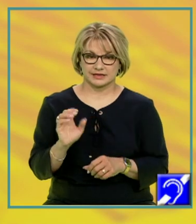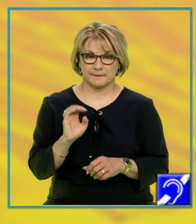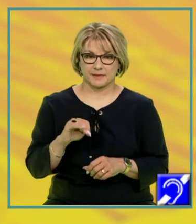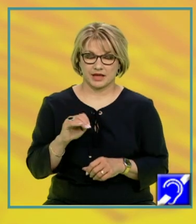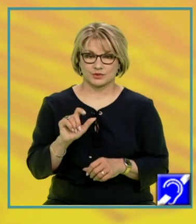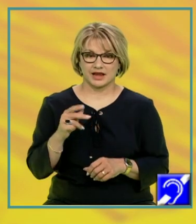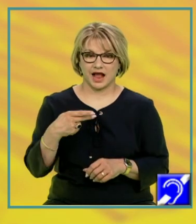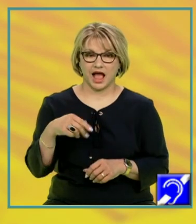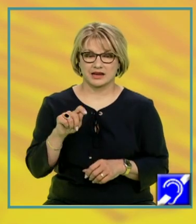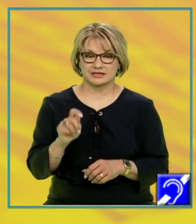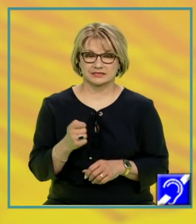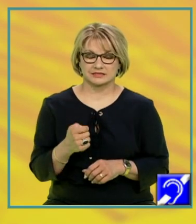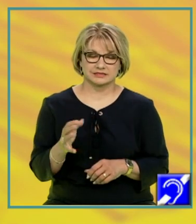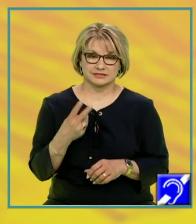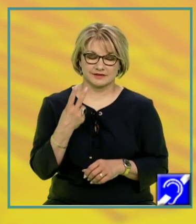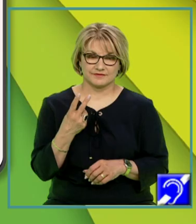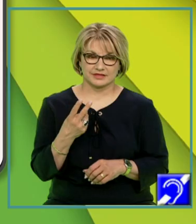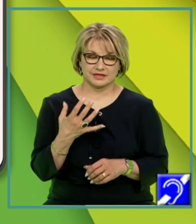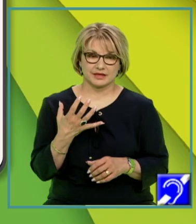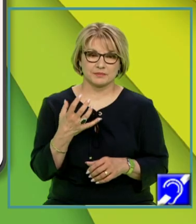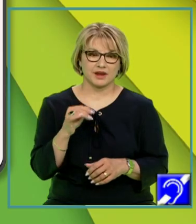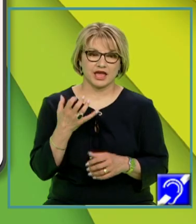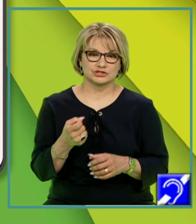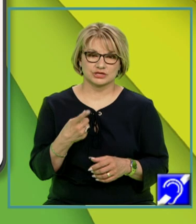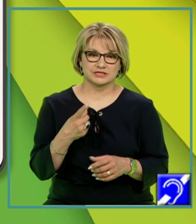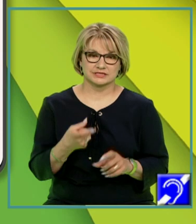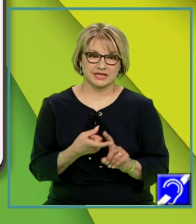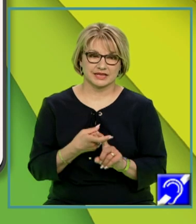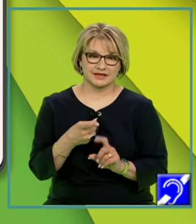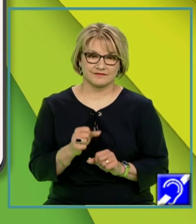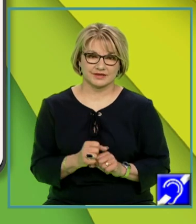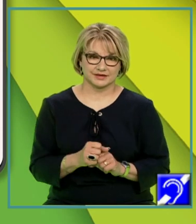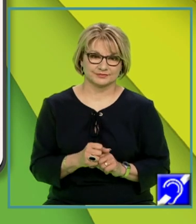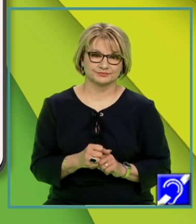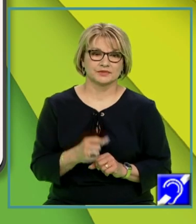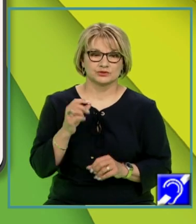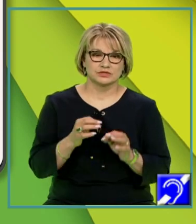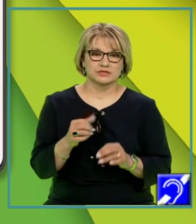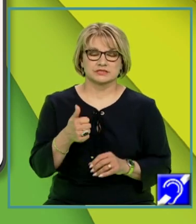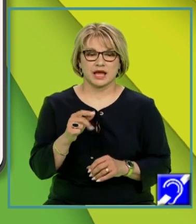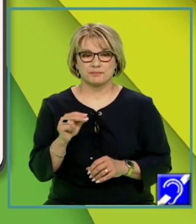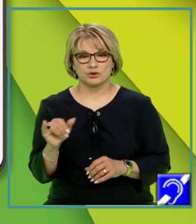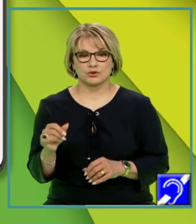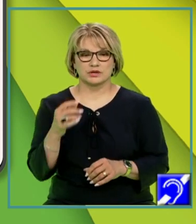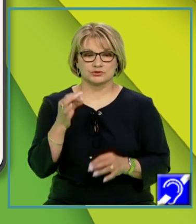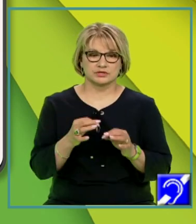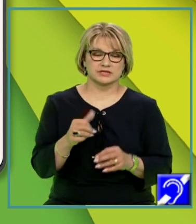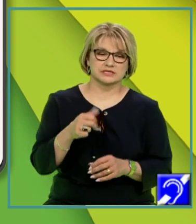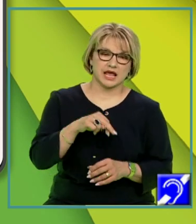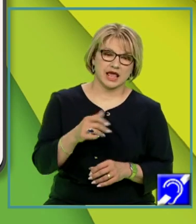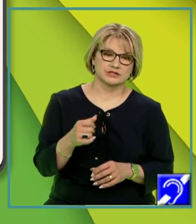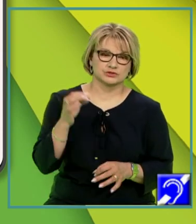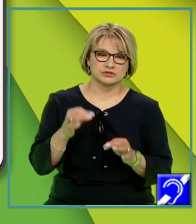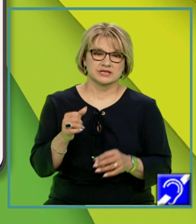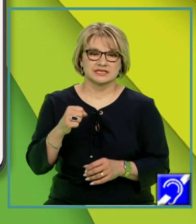Kant, pentru a vedea la ce anume se referă acești termeni judecăți a priori, judecăți analitice, judecăți sintetice, respectiv